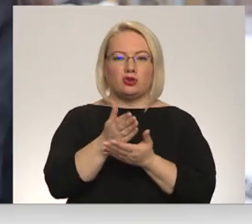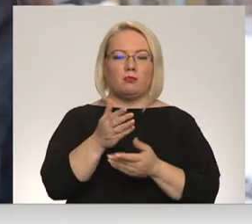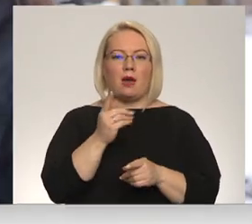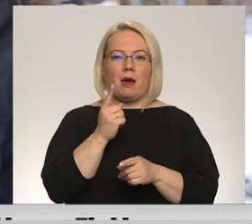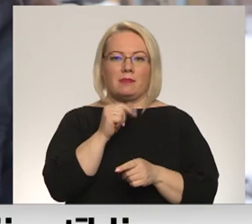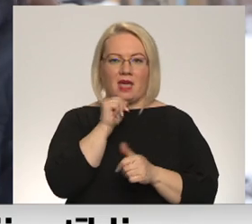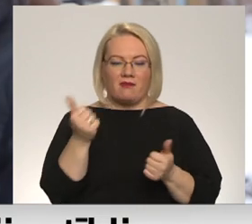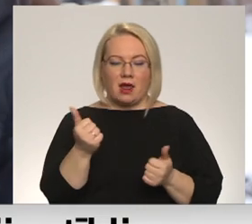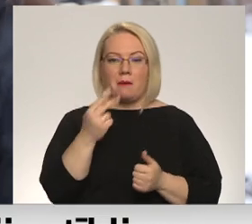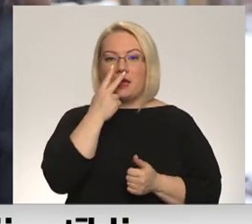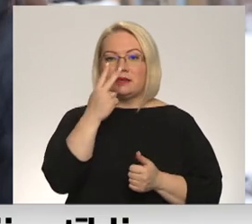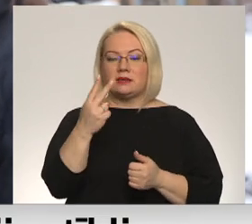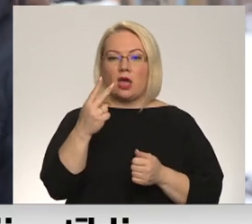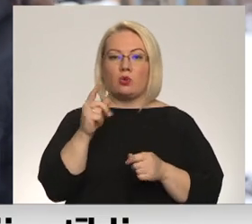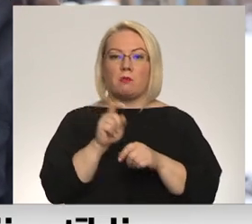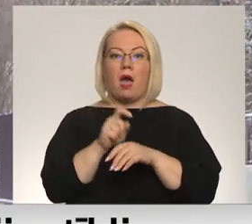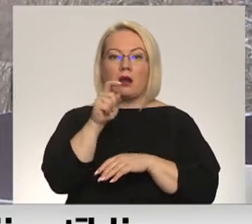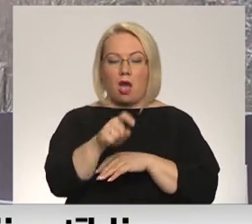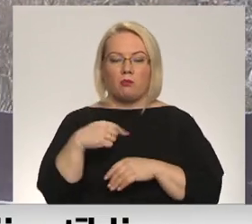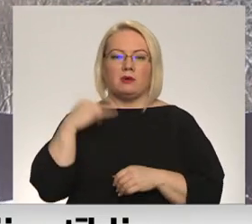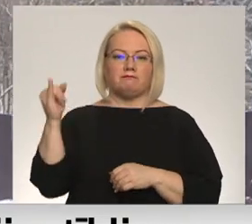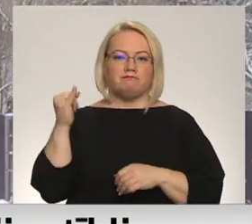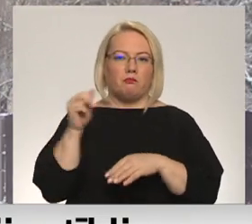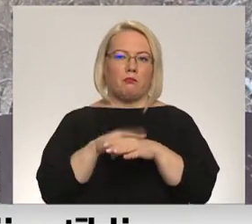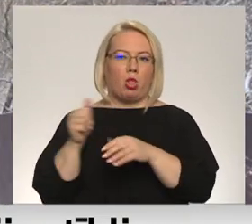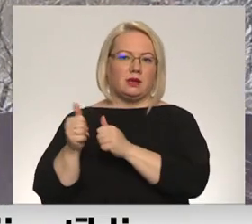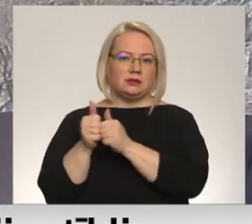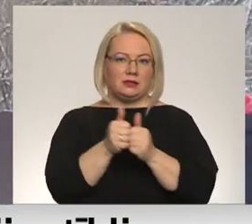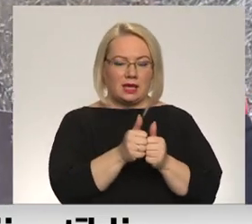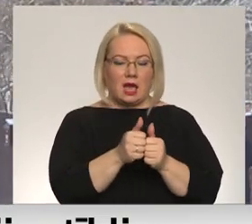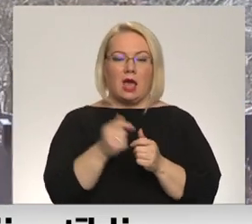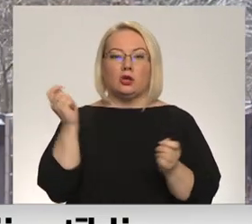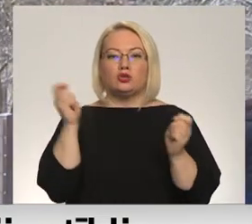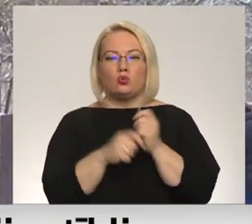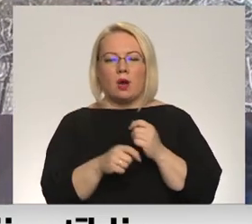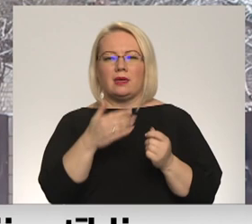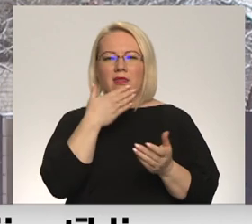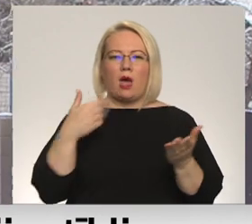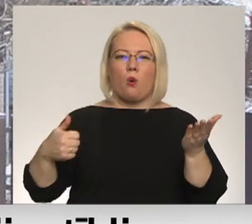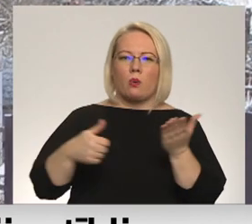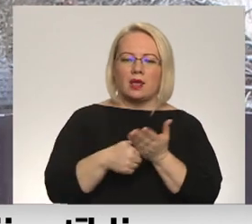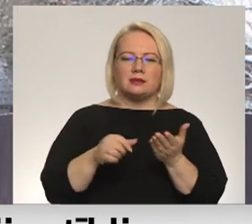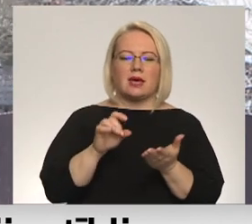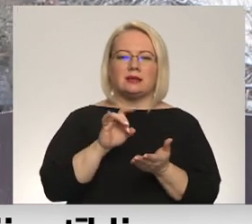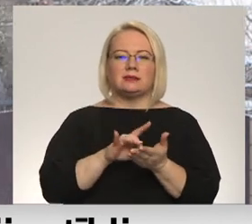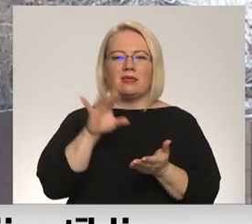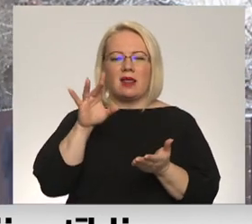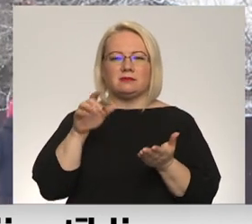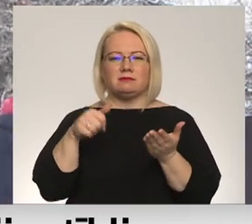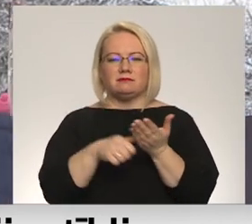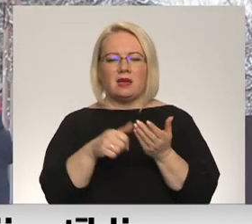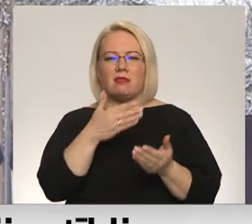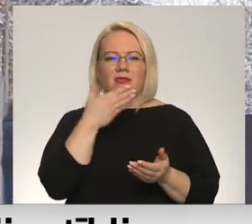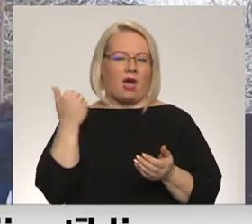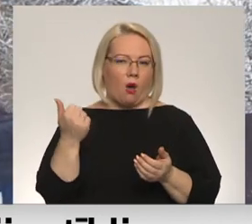pārkāpums, tad nāk, protams, policijā palīgā. Pagaidām gan sodi par nereģistrētu kanalizācijas sistēmu vēl nesot uzlikti. Vai